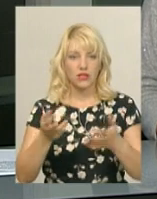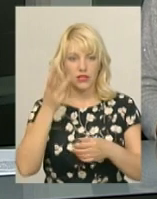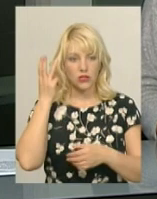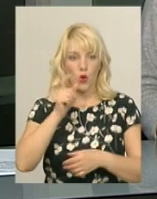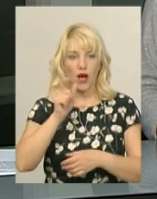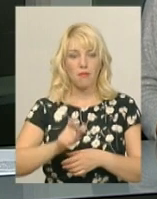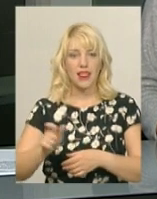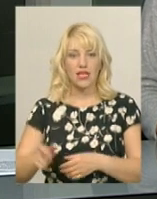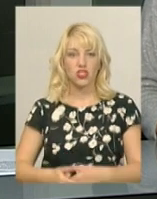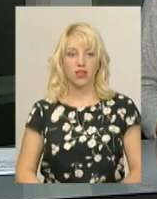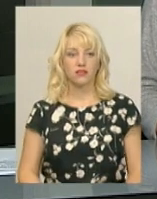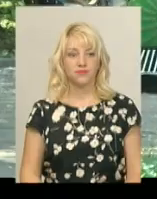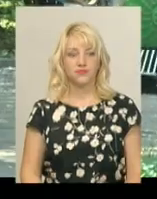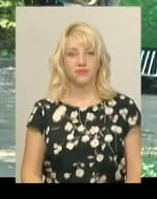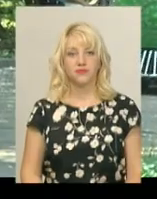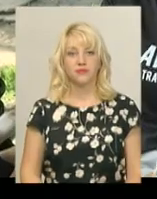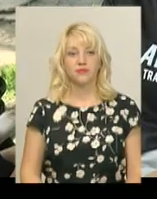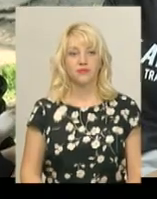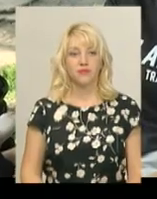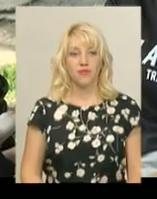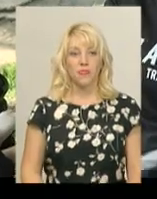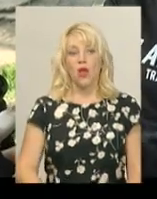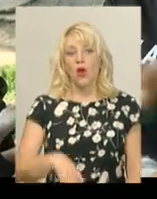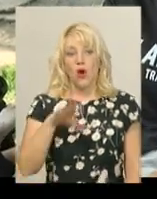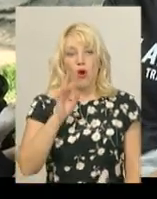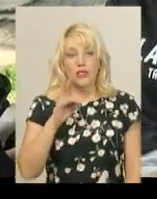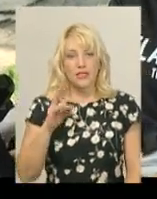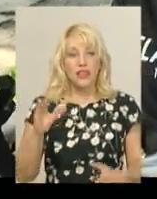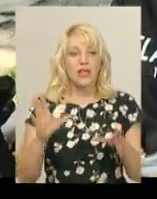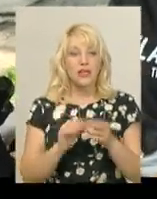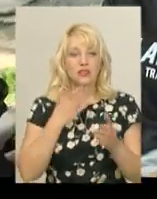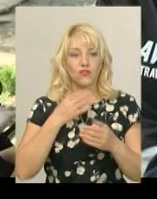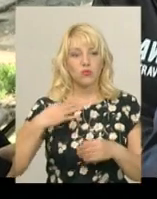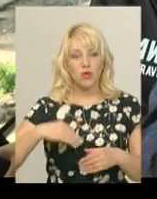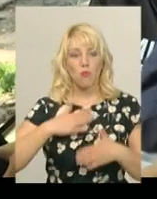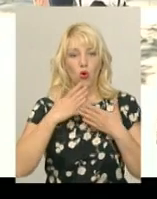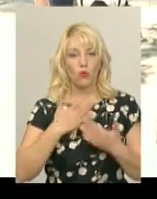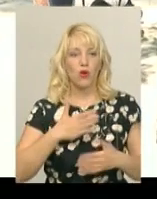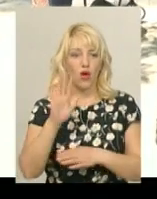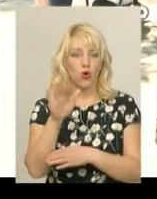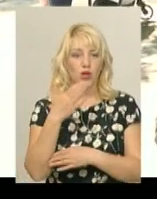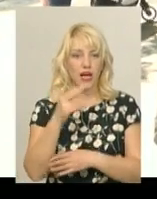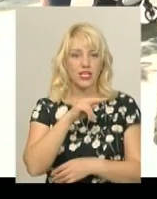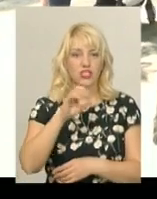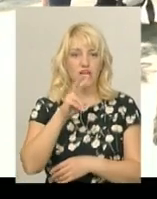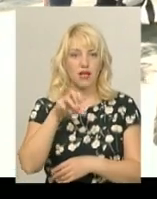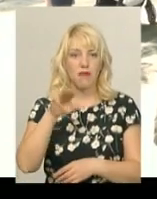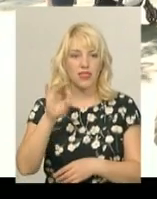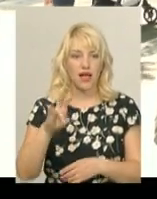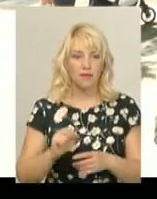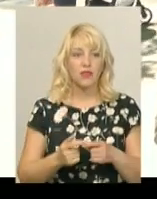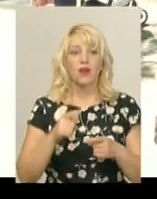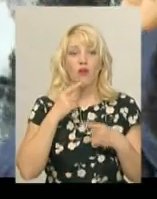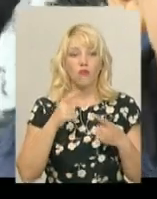сюжеті Наталі Сідової. Оксана разом із сином полюбляє гуляти у парку імені Михайла Чекмана, що у Хмельницькому.